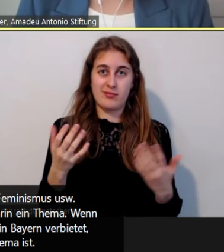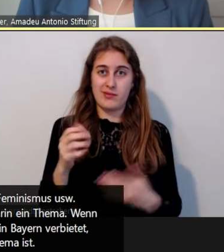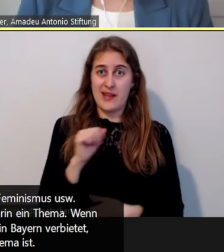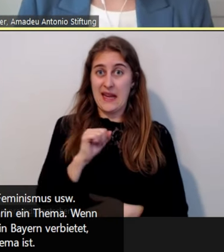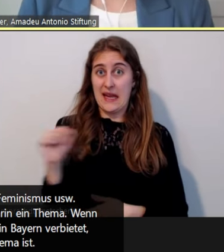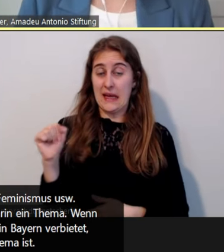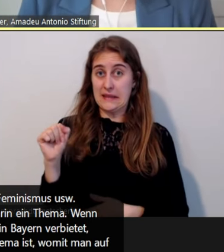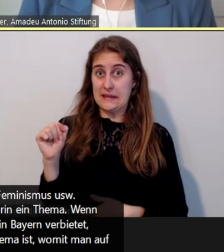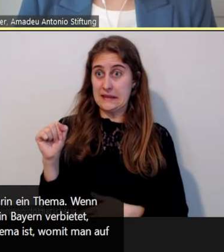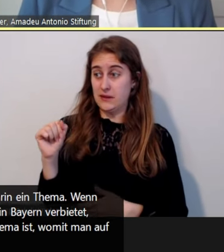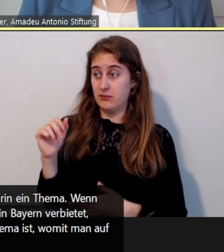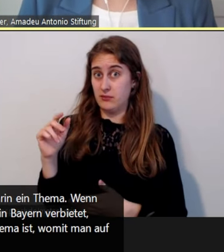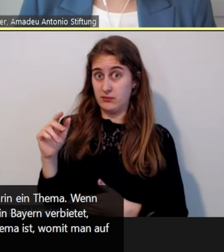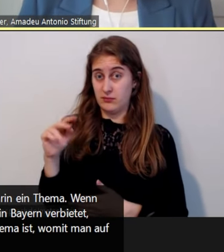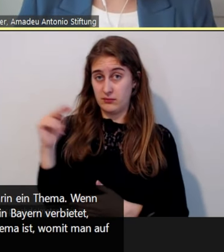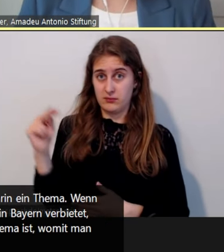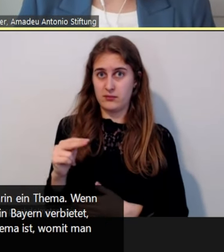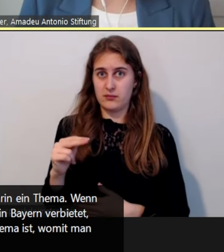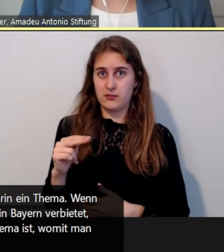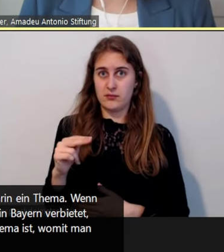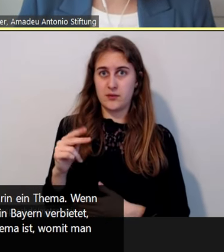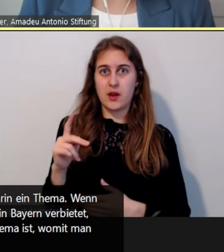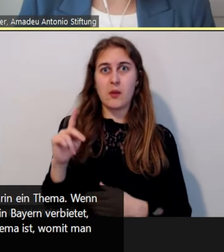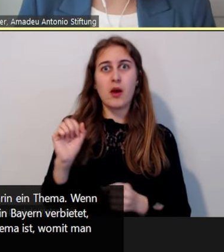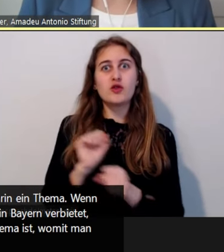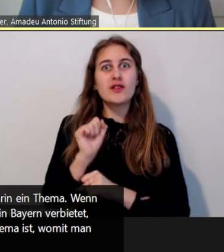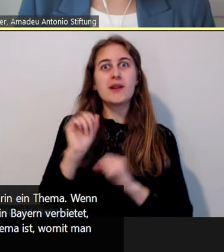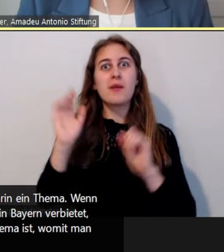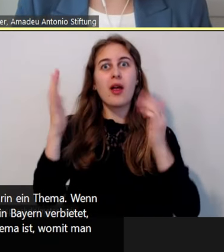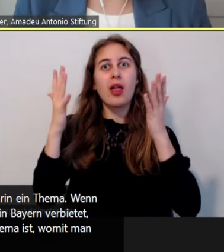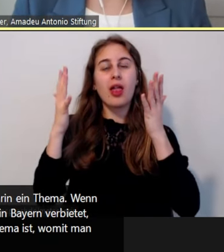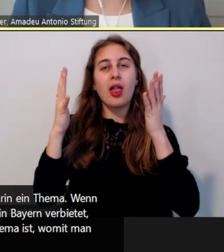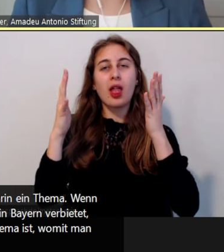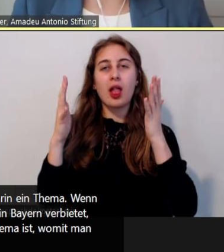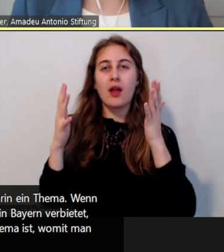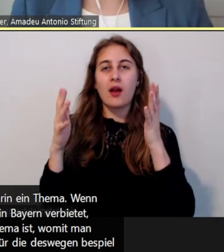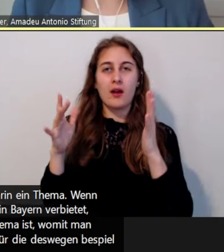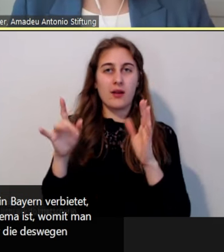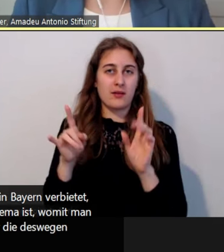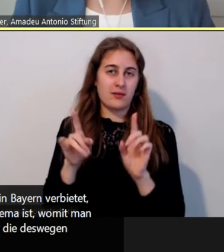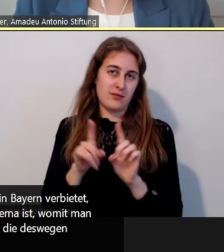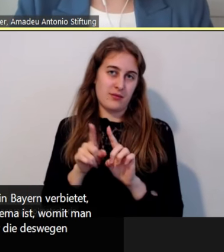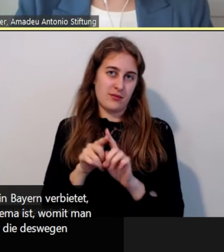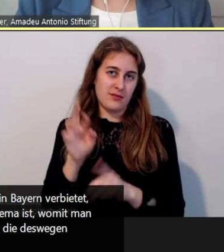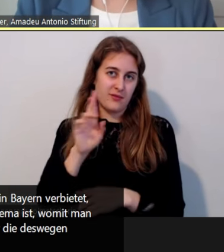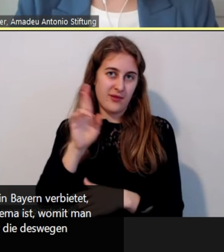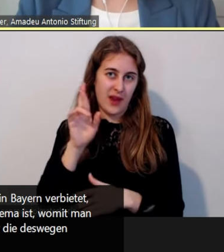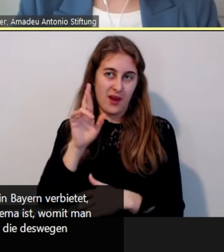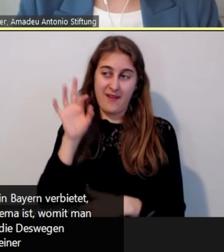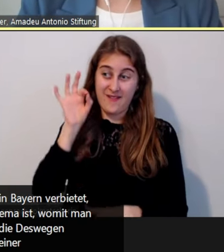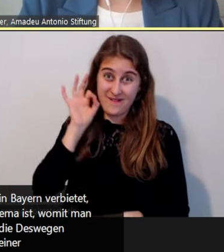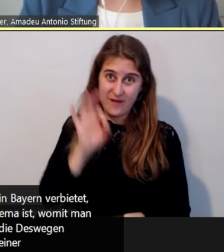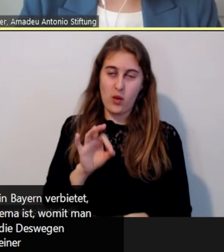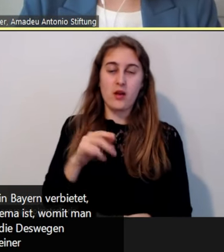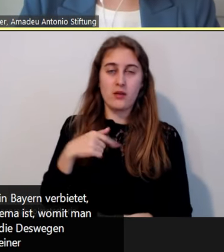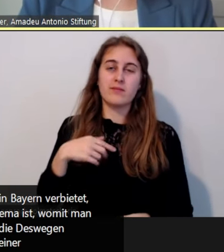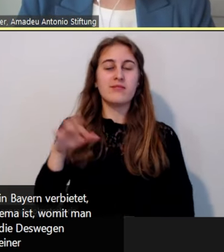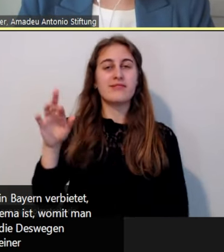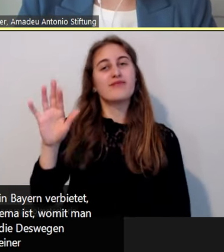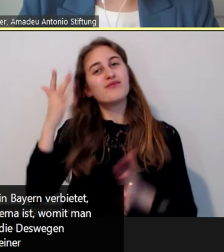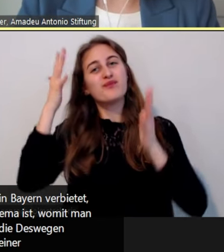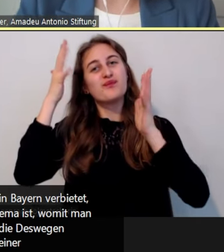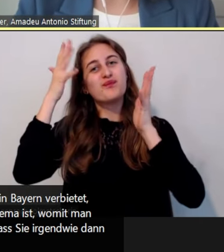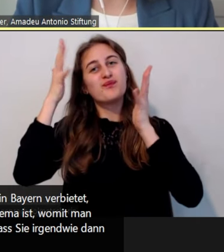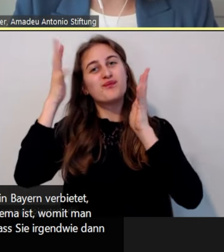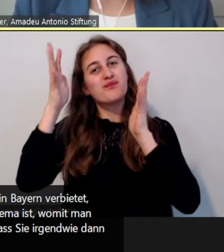Fall Applaus kriegt, das ist ja ein Gewinnerthema für die, deswegen bespielen die das, dann kriegen sie Applaus von den anderen Seiten und denken, dass sie irgendwie dann